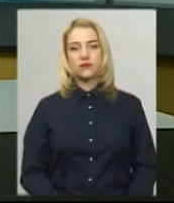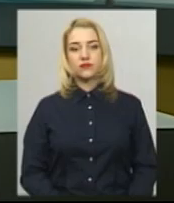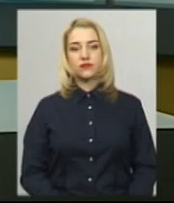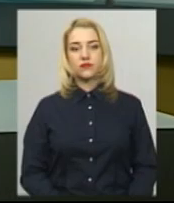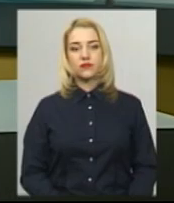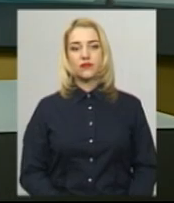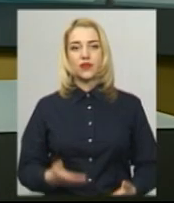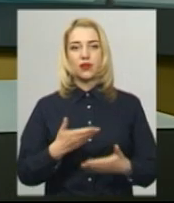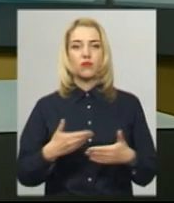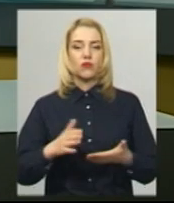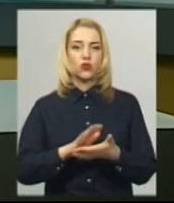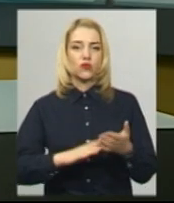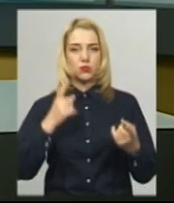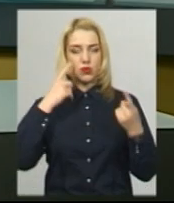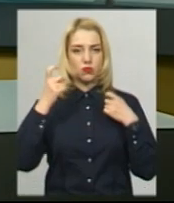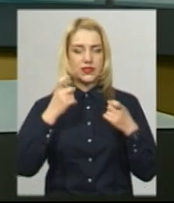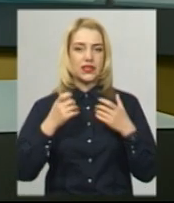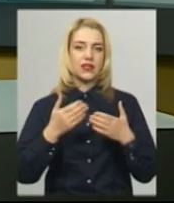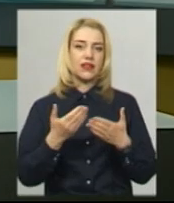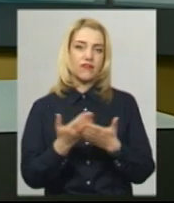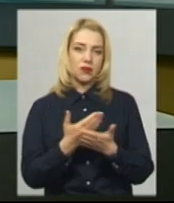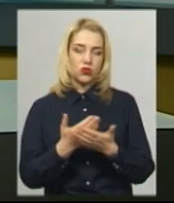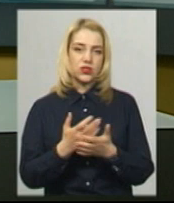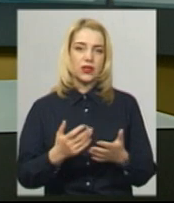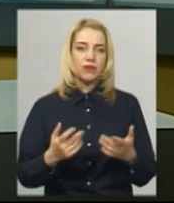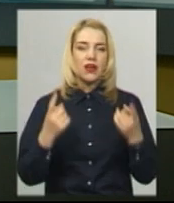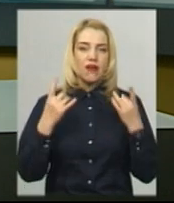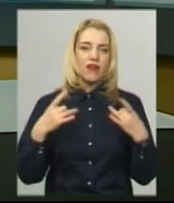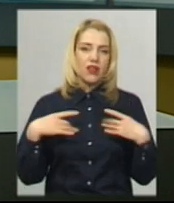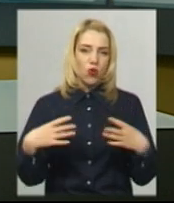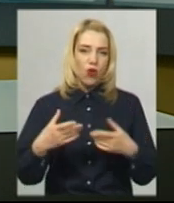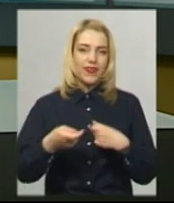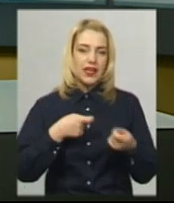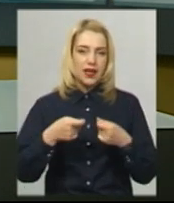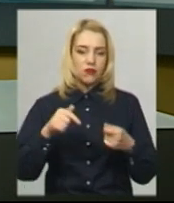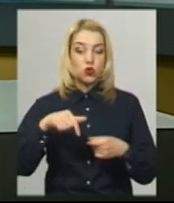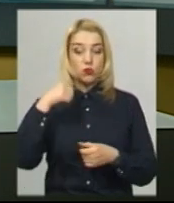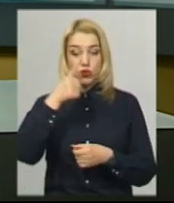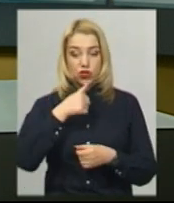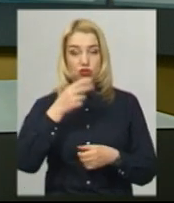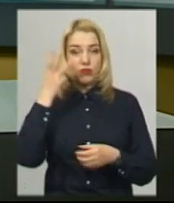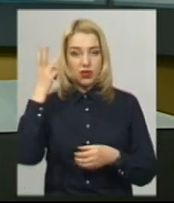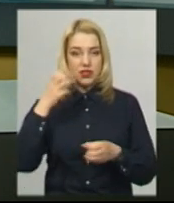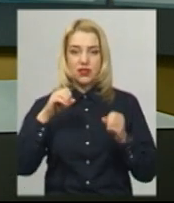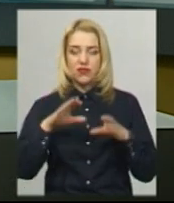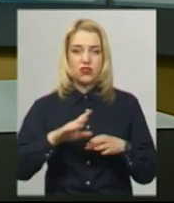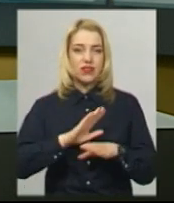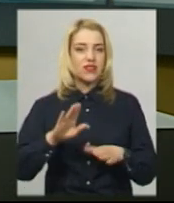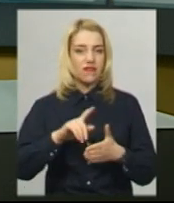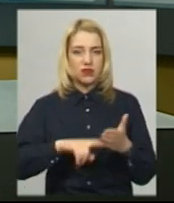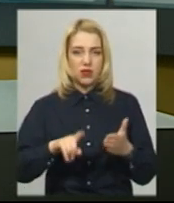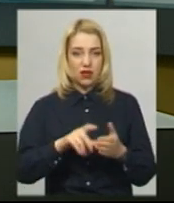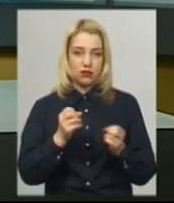Ми продовжимо інформаційний випуск. Великодній ярмарок цьогоріч у Хмельницькому через карантин вирішили не відміняти.